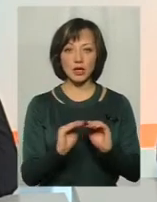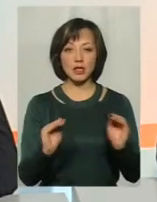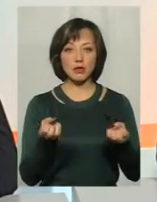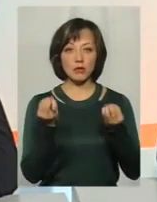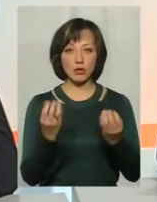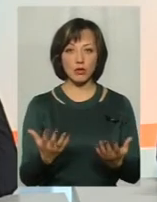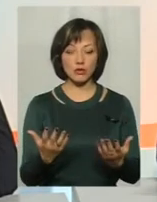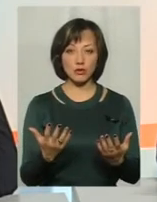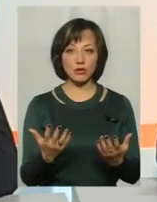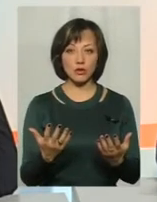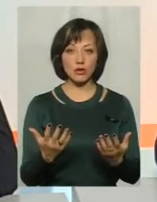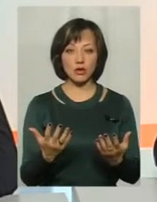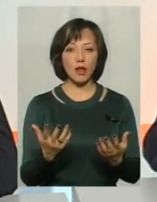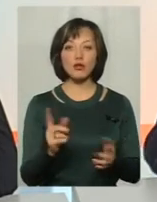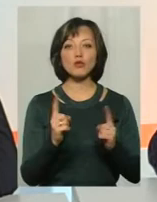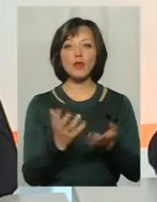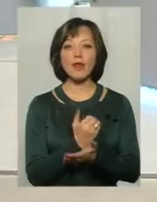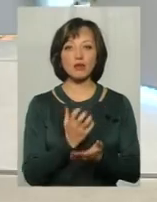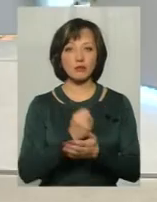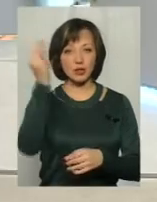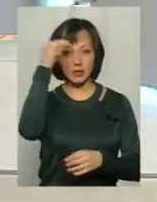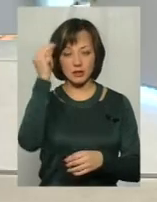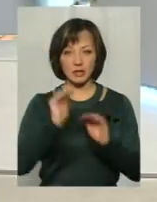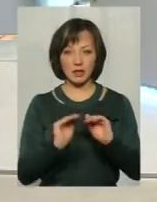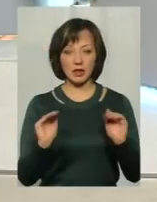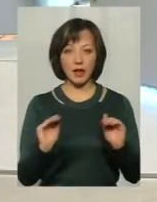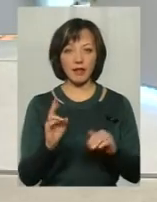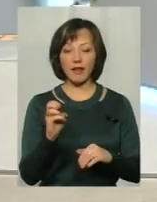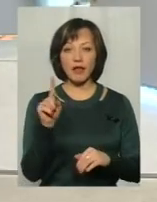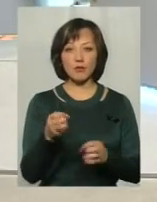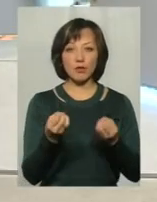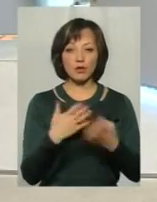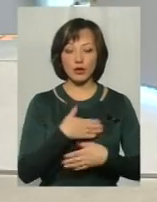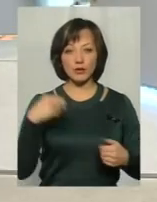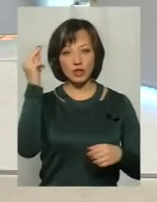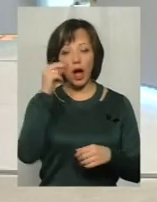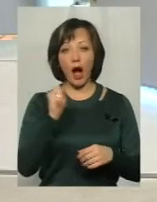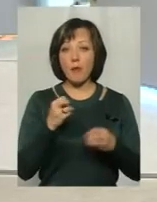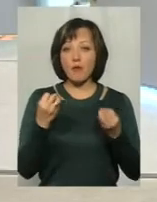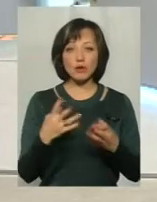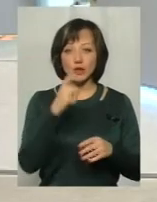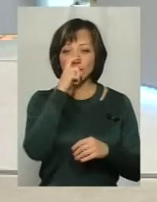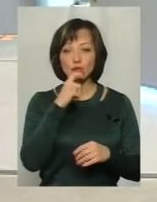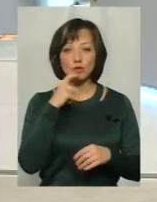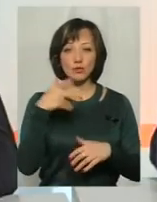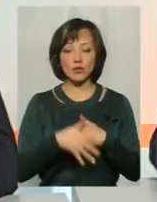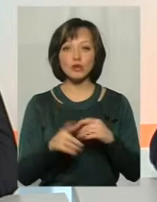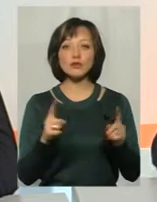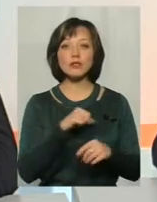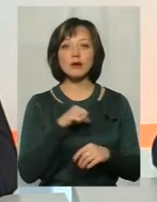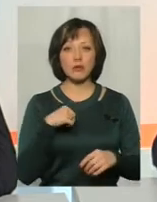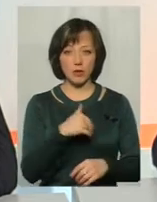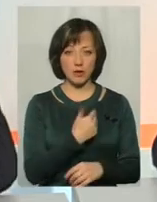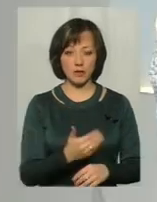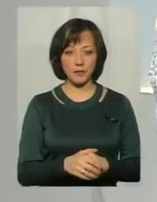просто... Ну чому не успішність, от наприклад, в дітей? Не те, що вони просто не хочуть вчитися, а просто вони не зрозуміли, що вони самі